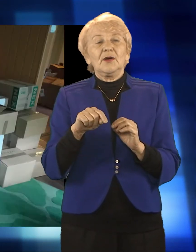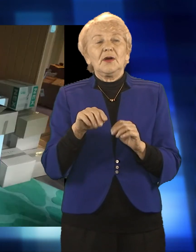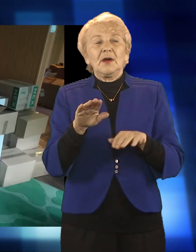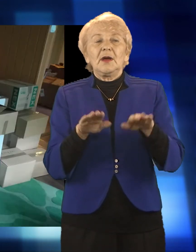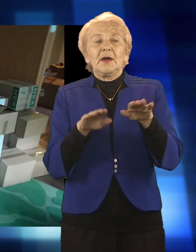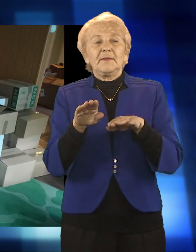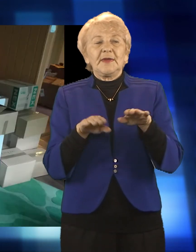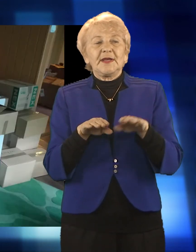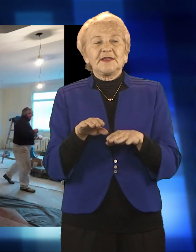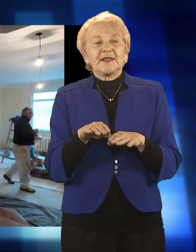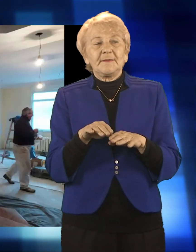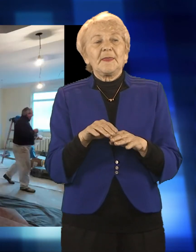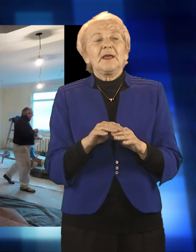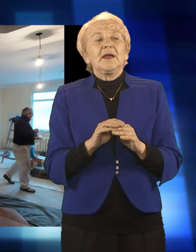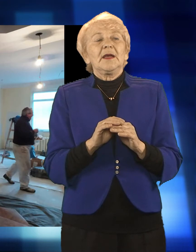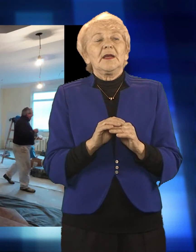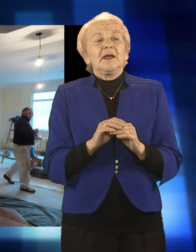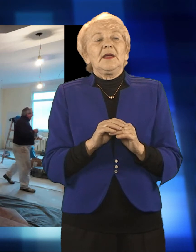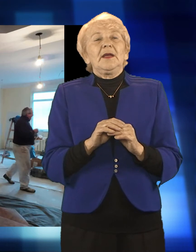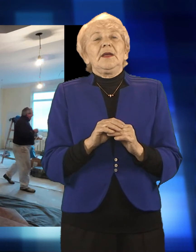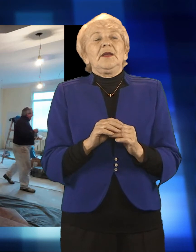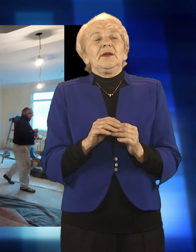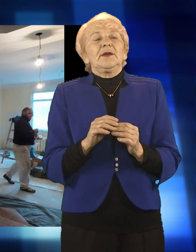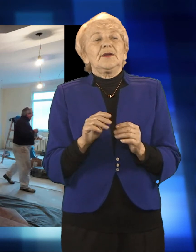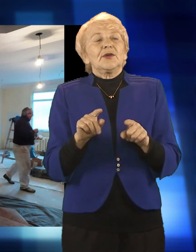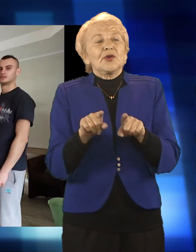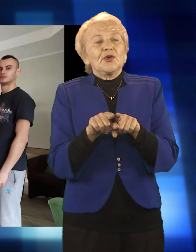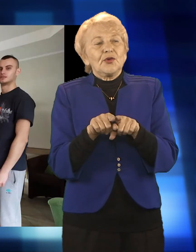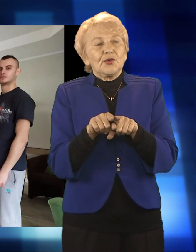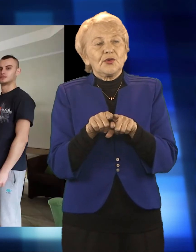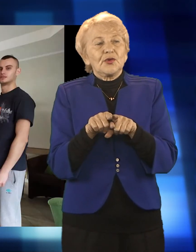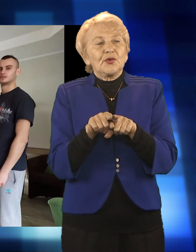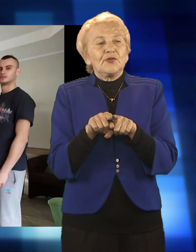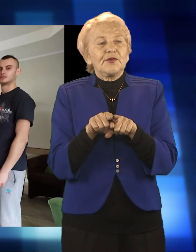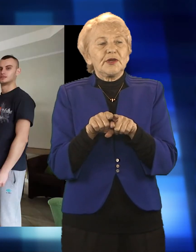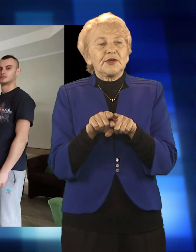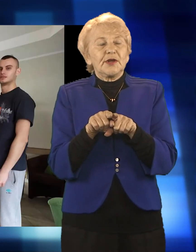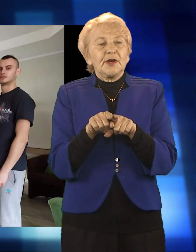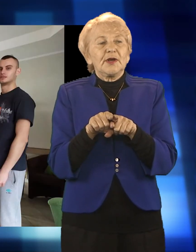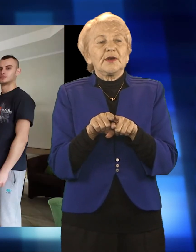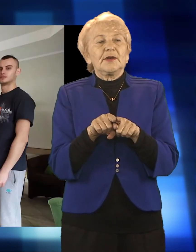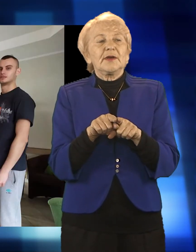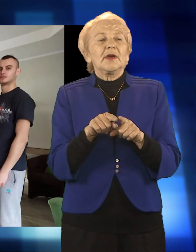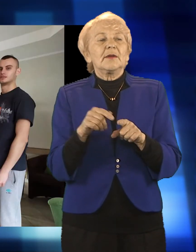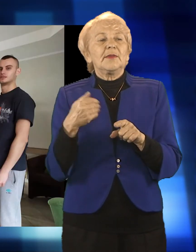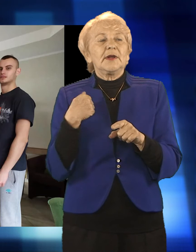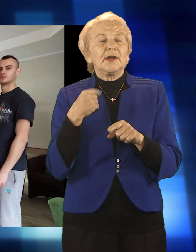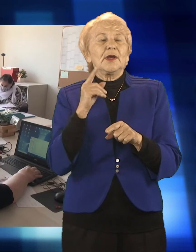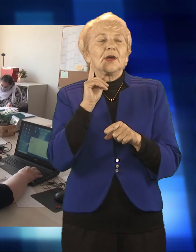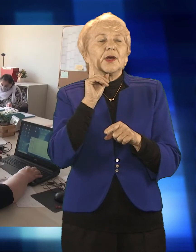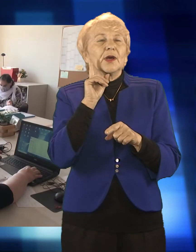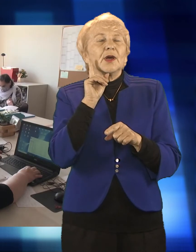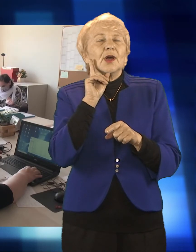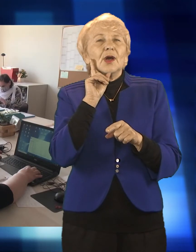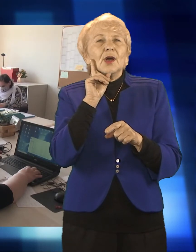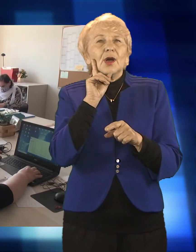w tej przeprowadzce pomagali. No i takimi wspólnymi siłami jesteśmy tutaj już teraz czwarty miesiąc.